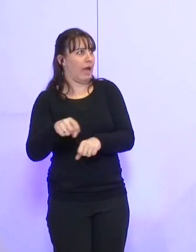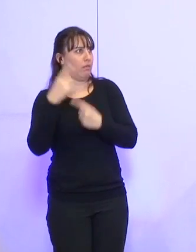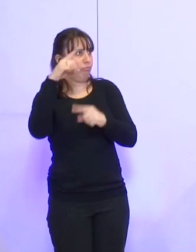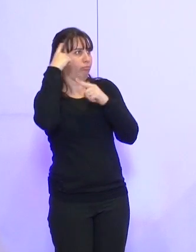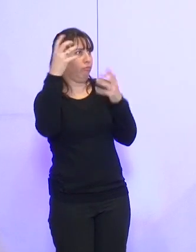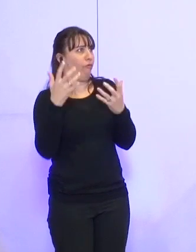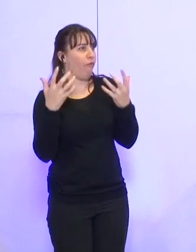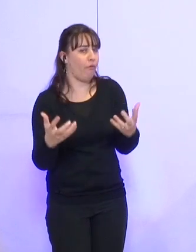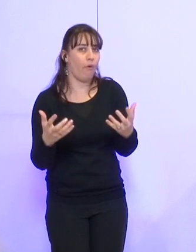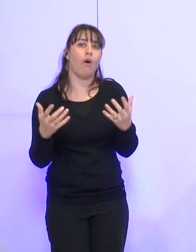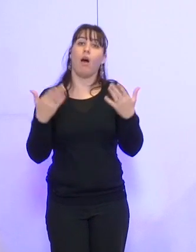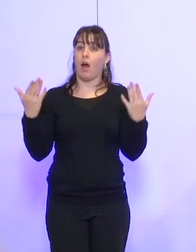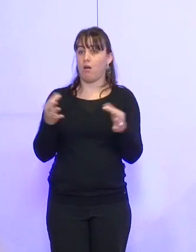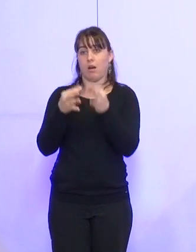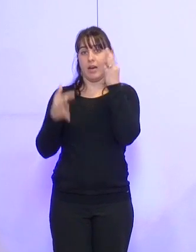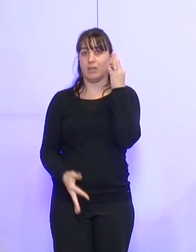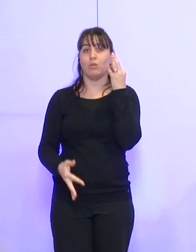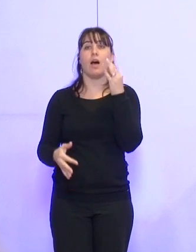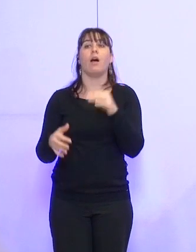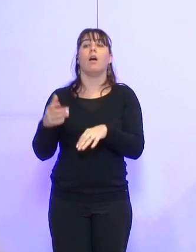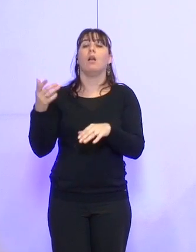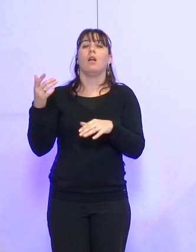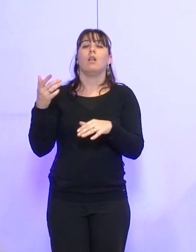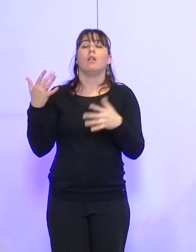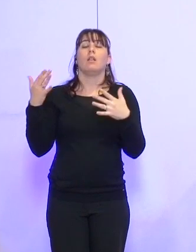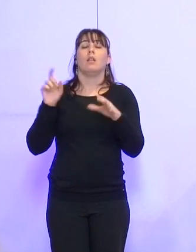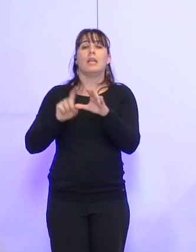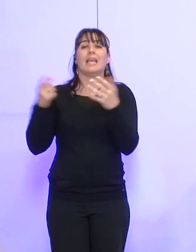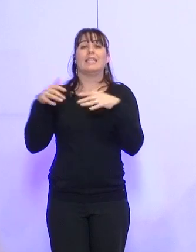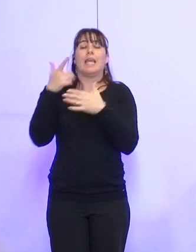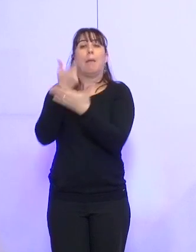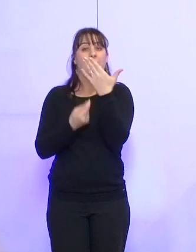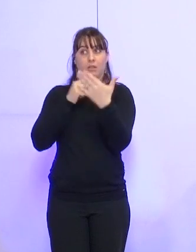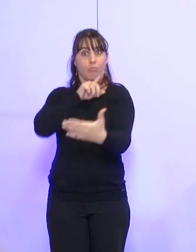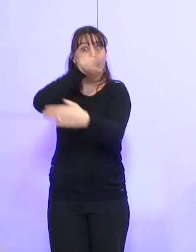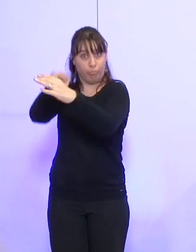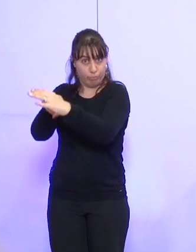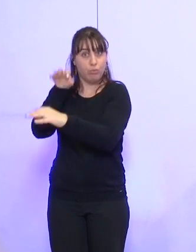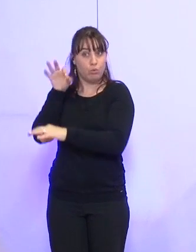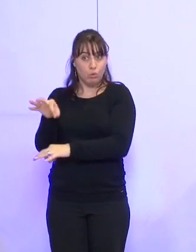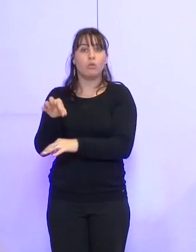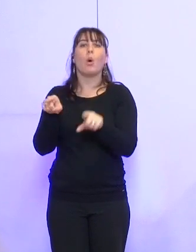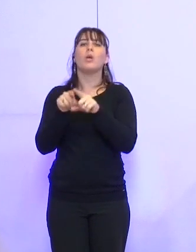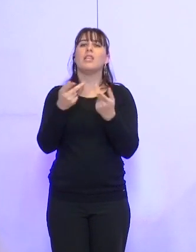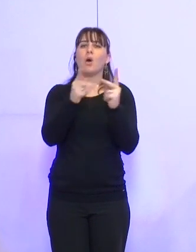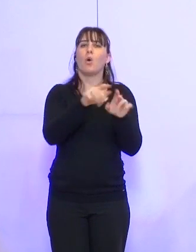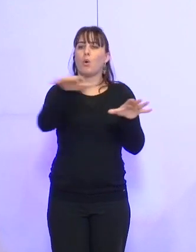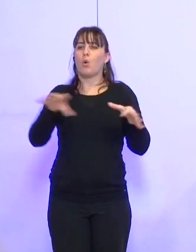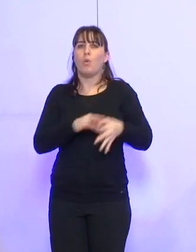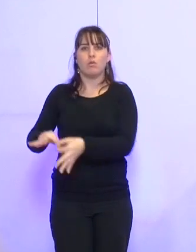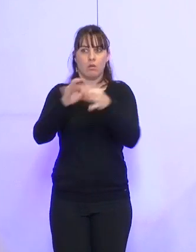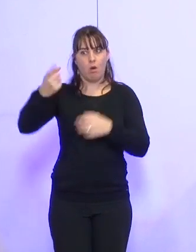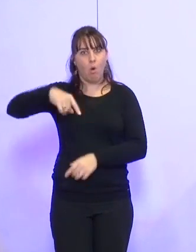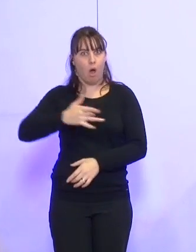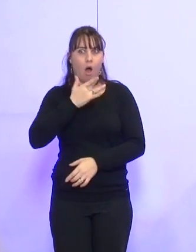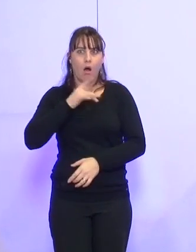avec du coup l'entrée dans le syndicat mix qui gère ce territoire, de communautés de communes qui sont intéressées par la présence de